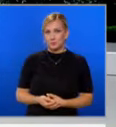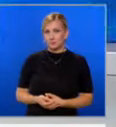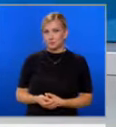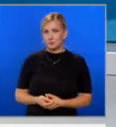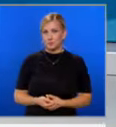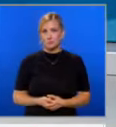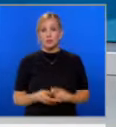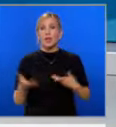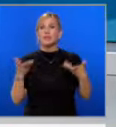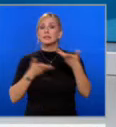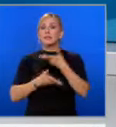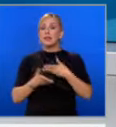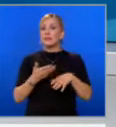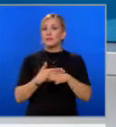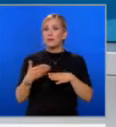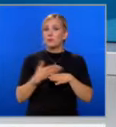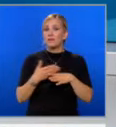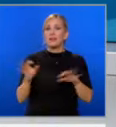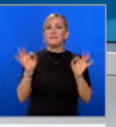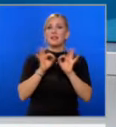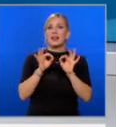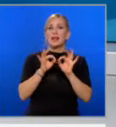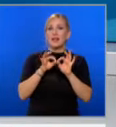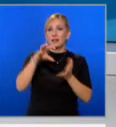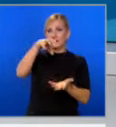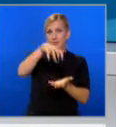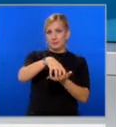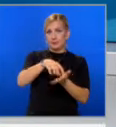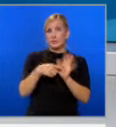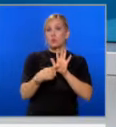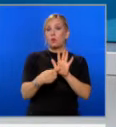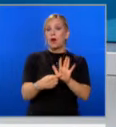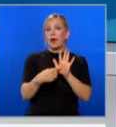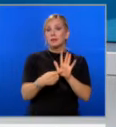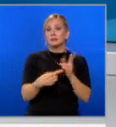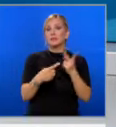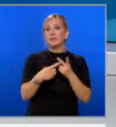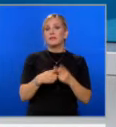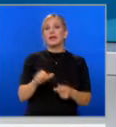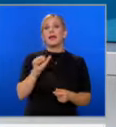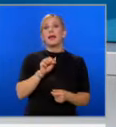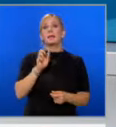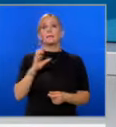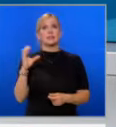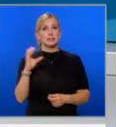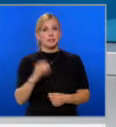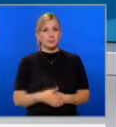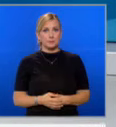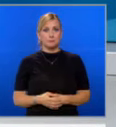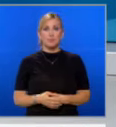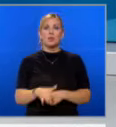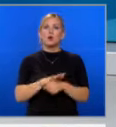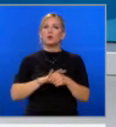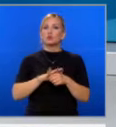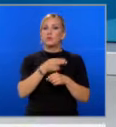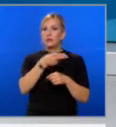Телевизионният дебат се проваде в Филаделфия и се излъчи по телевизия ABC. Основните теми, по които Харис и Тръмп